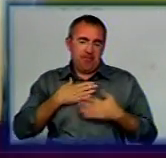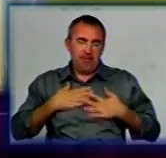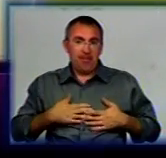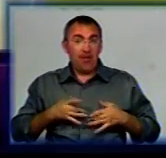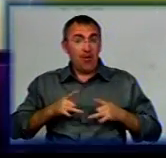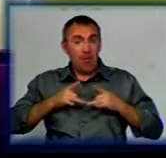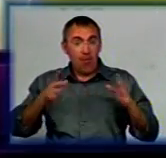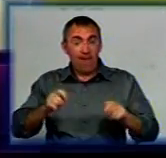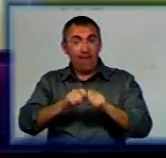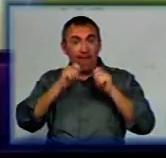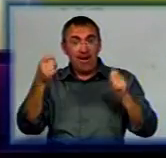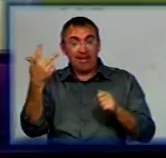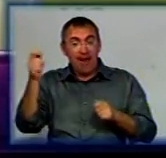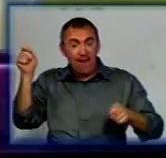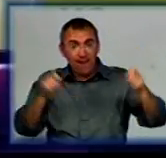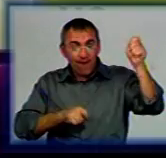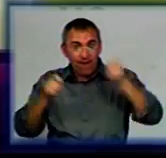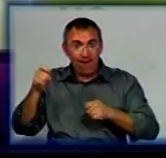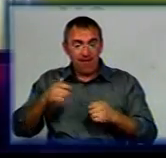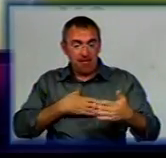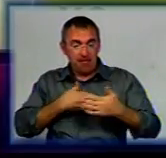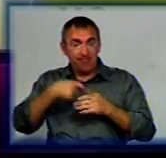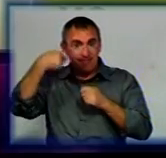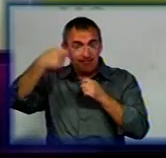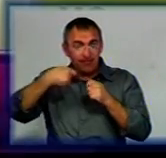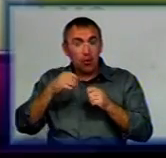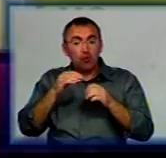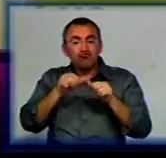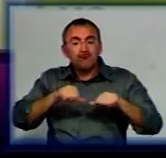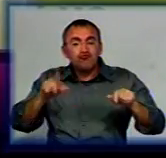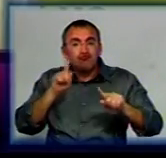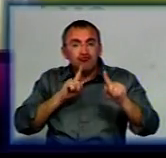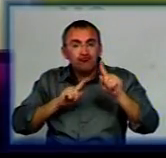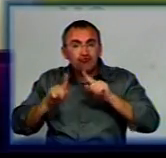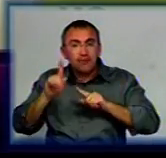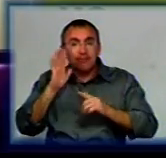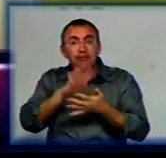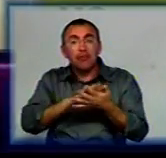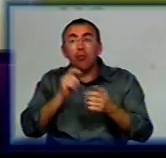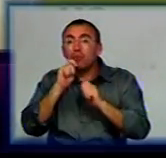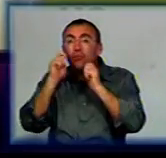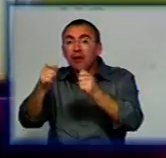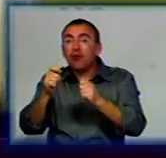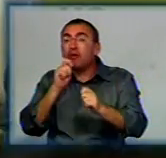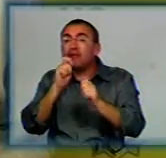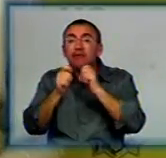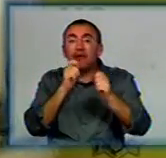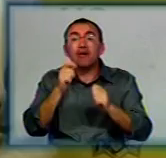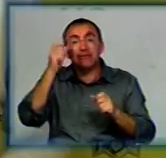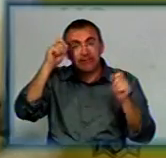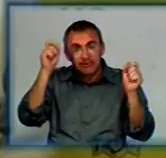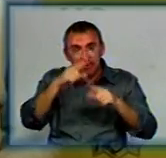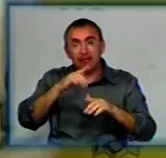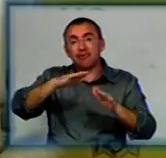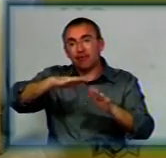урожистого відкриття третього фестивалю «Аматерського кінорадок» жорі продовжили перегляд конкурсних робіт. Тож, кому дістануться інші нагороди, ви дізнаєтеся із наших